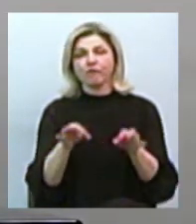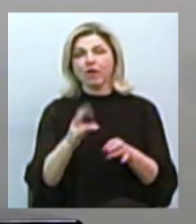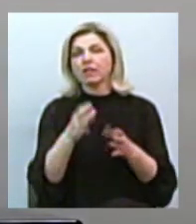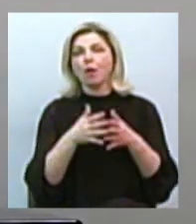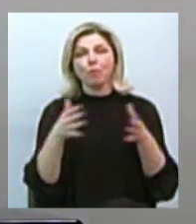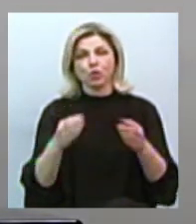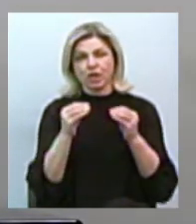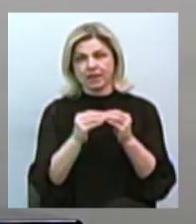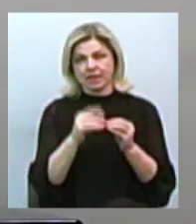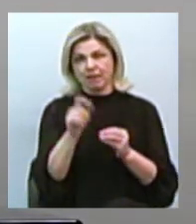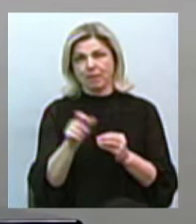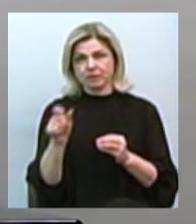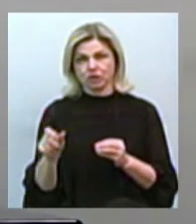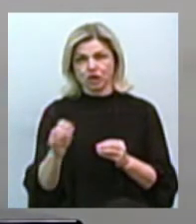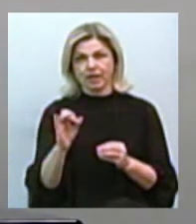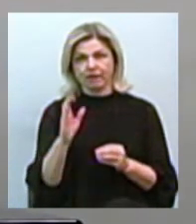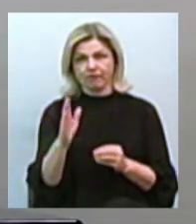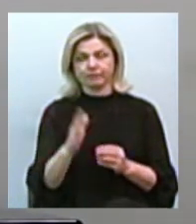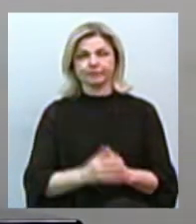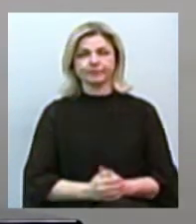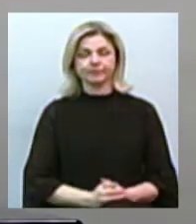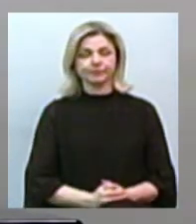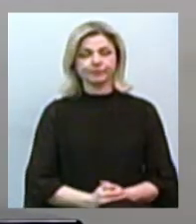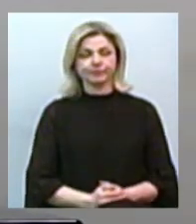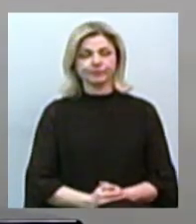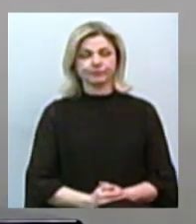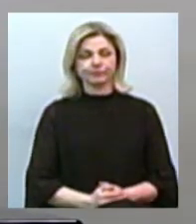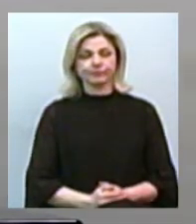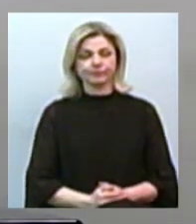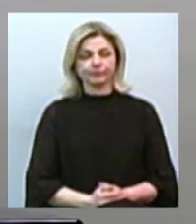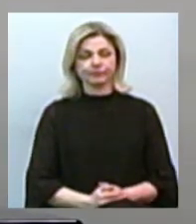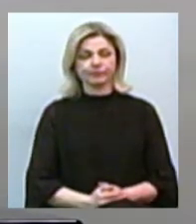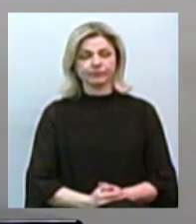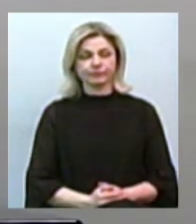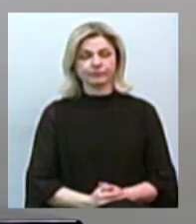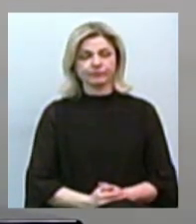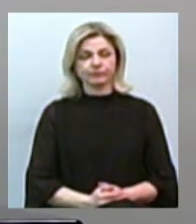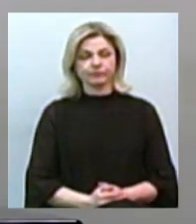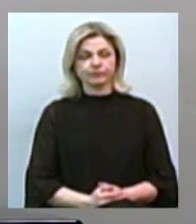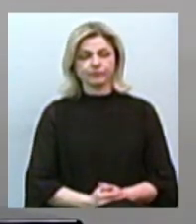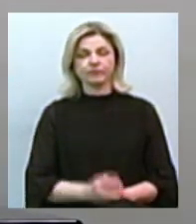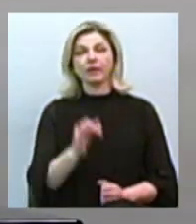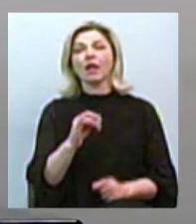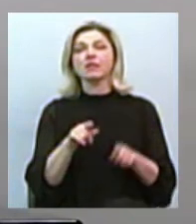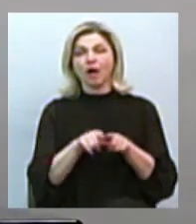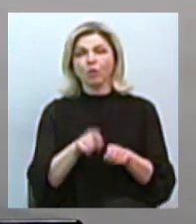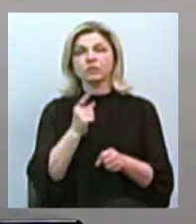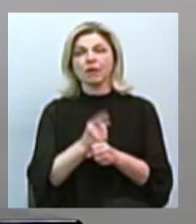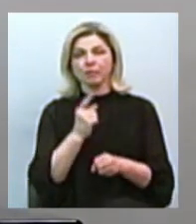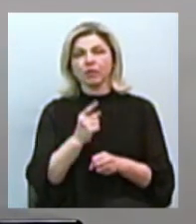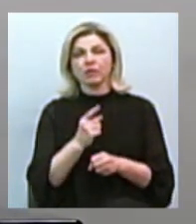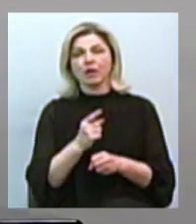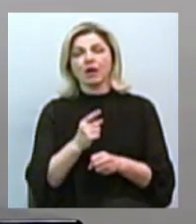пасажирів, а також заборонено роботу